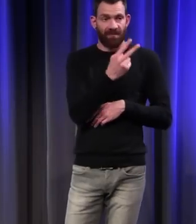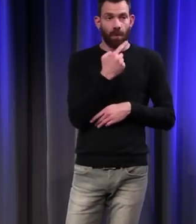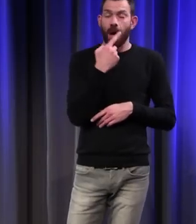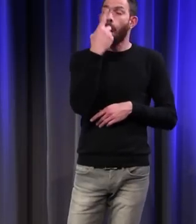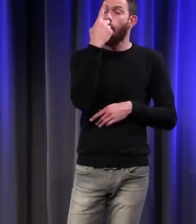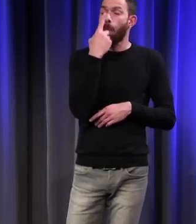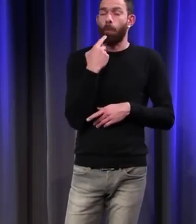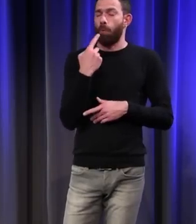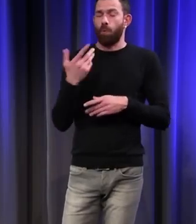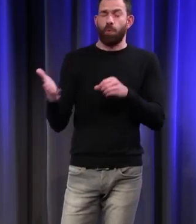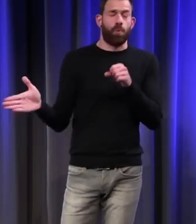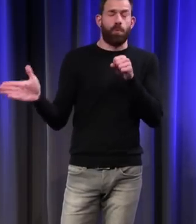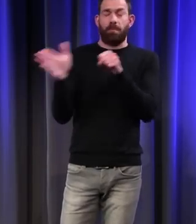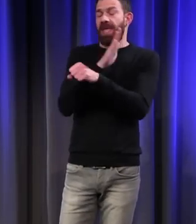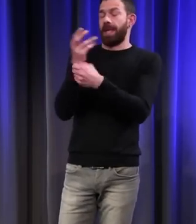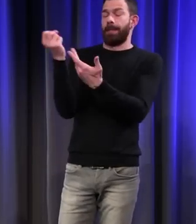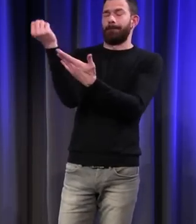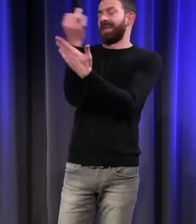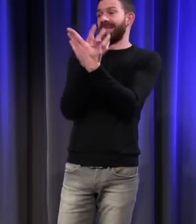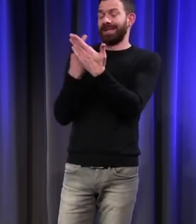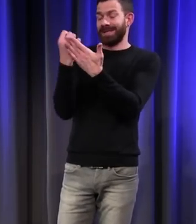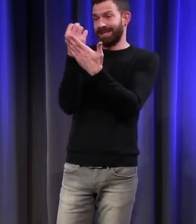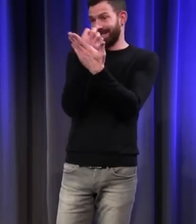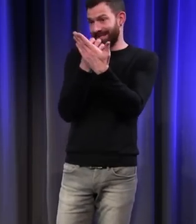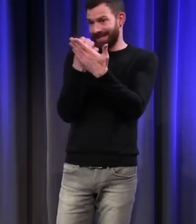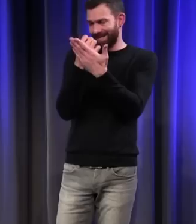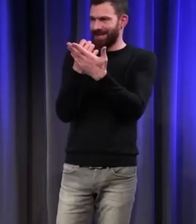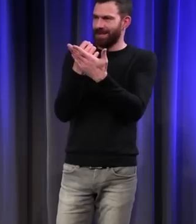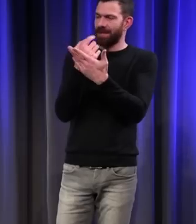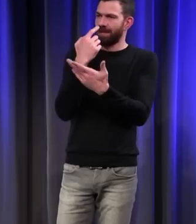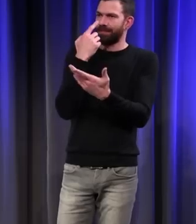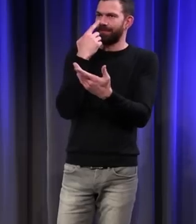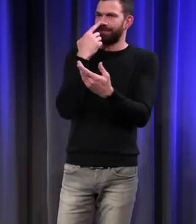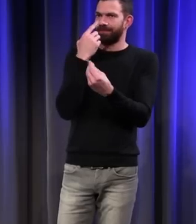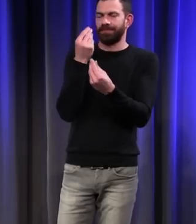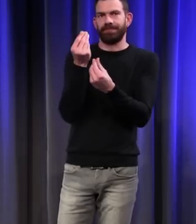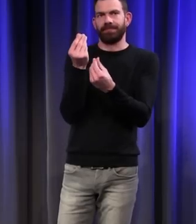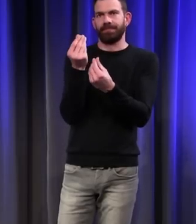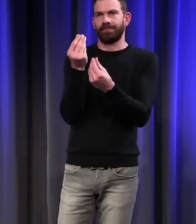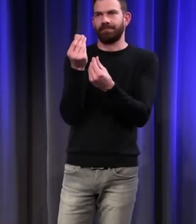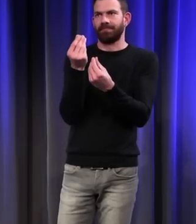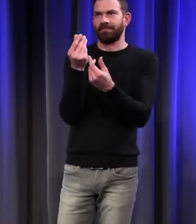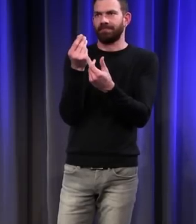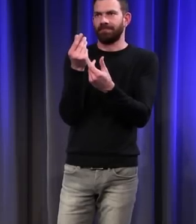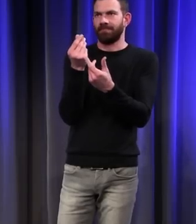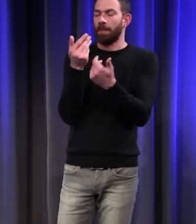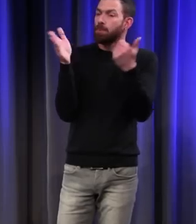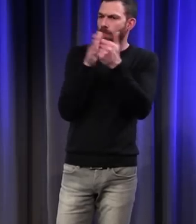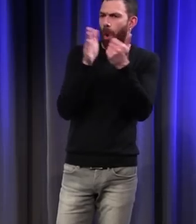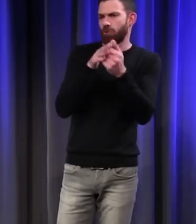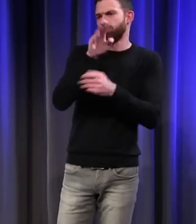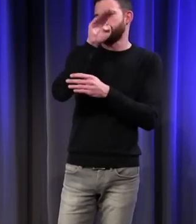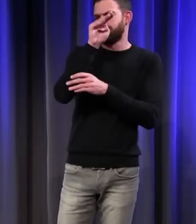saturé et brillant, lumineux est perçu comme plus proche d'un bleu très saturé